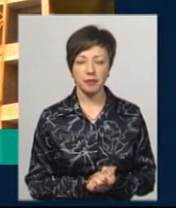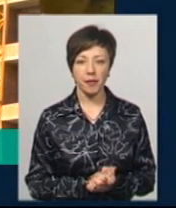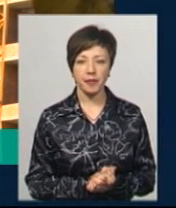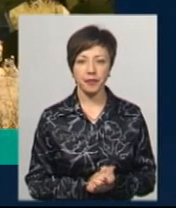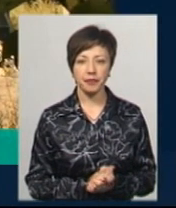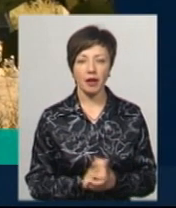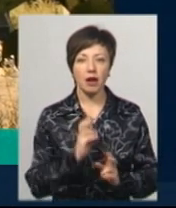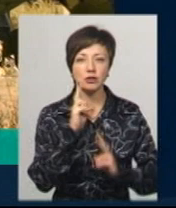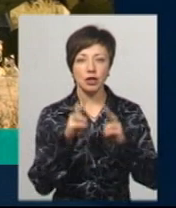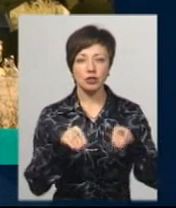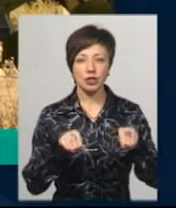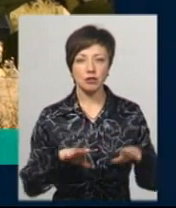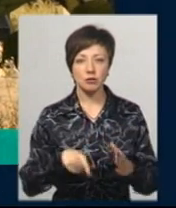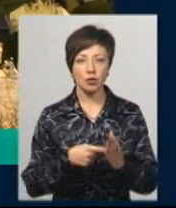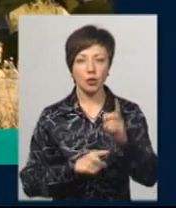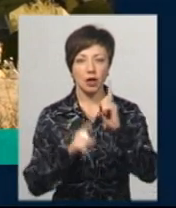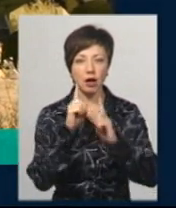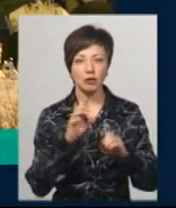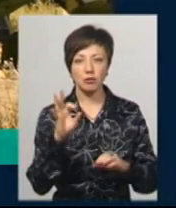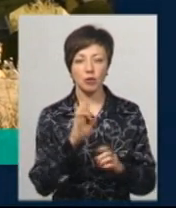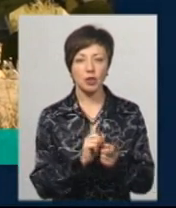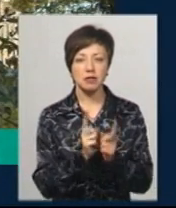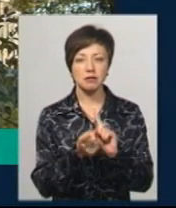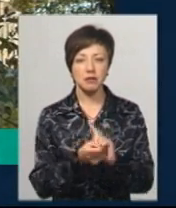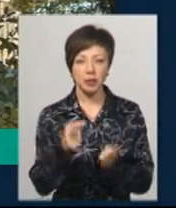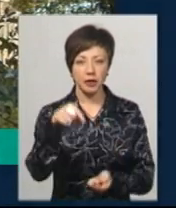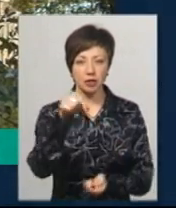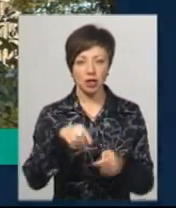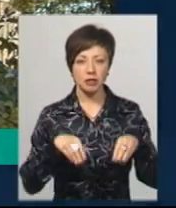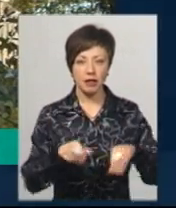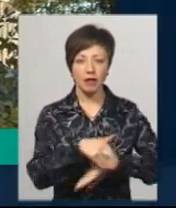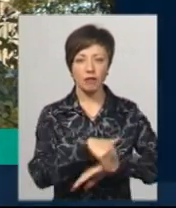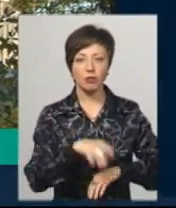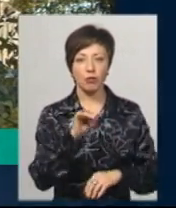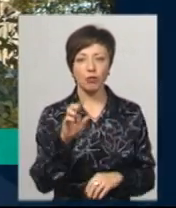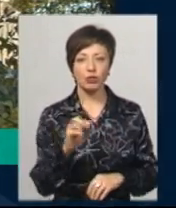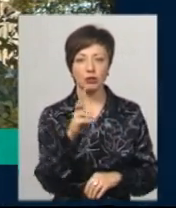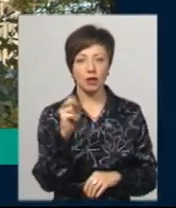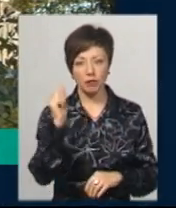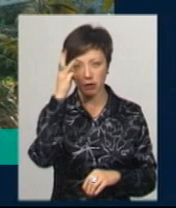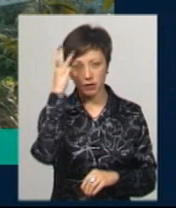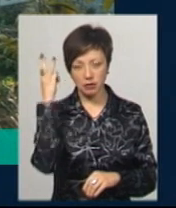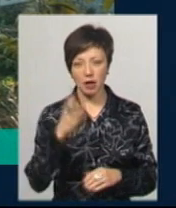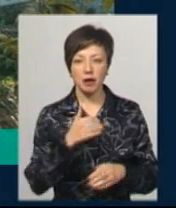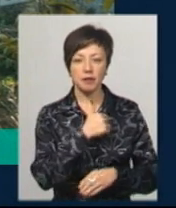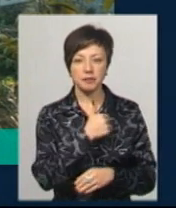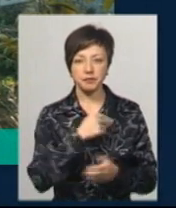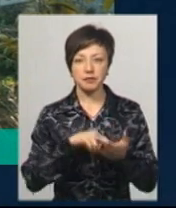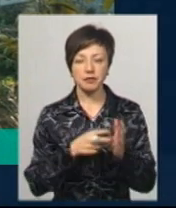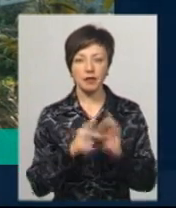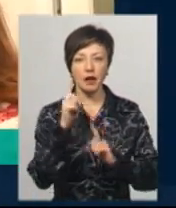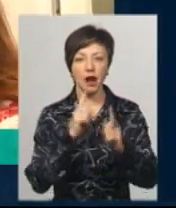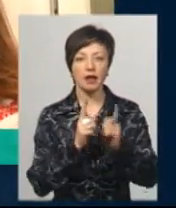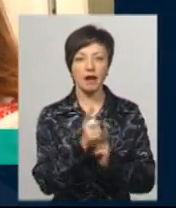Оскаржувати рішення Хмельницької міської ради щодо змінниці львого призначення землі на вулиці Прибузькій, що в обласному центрі збирається Рада реформ